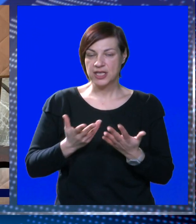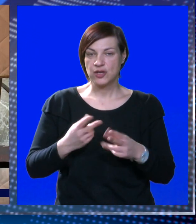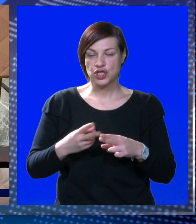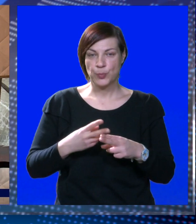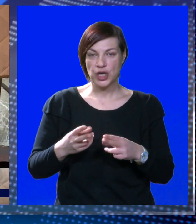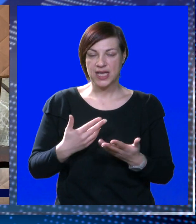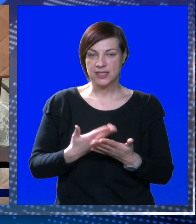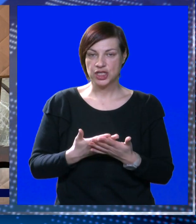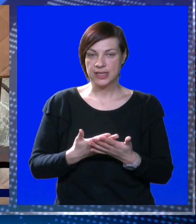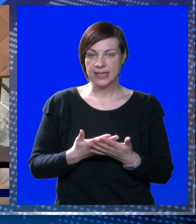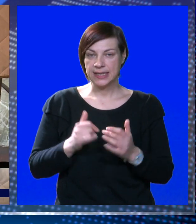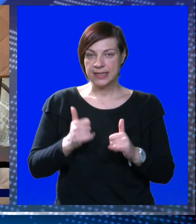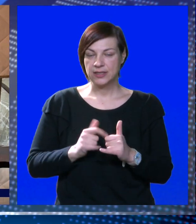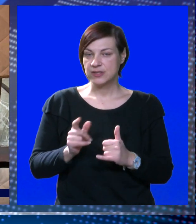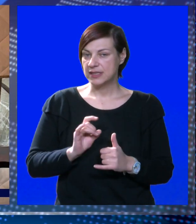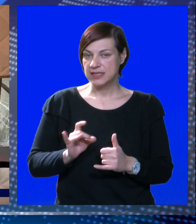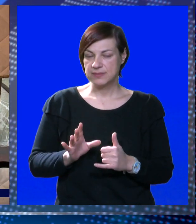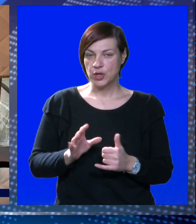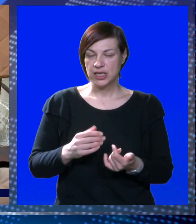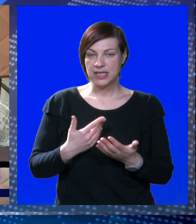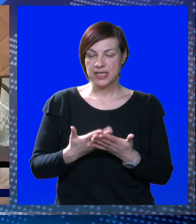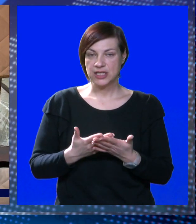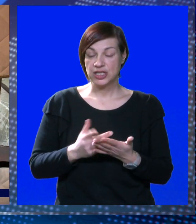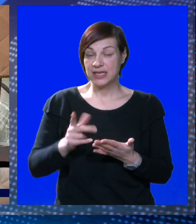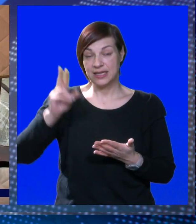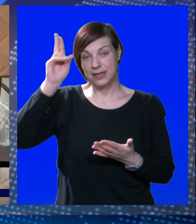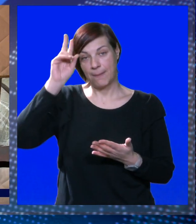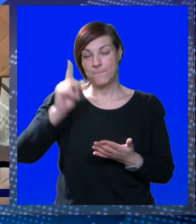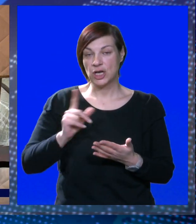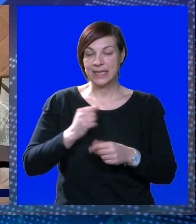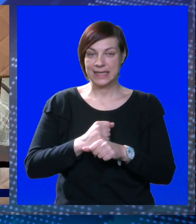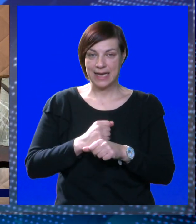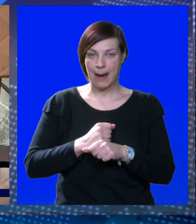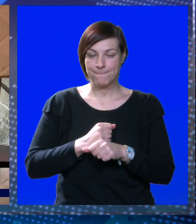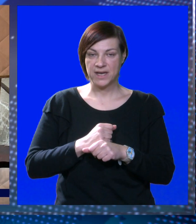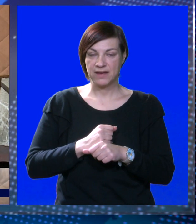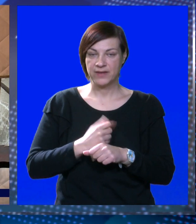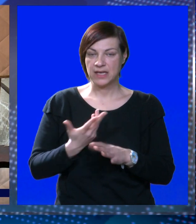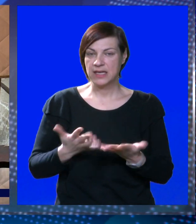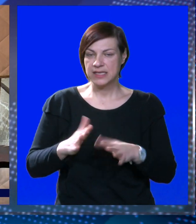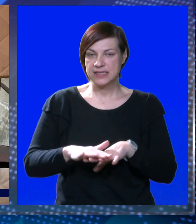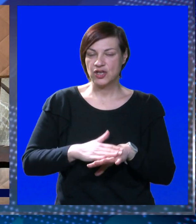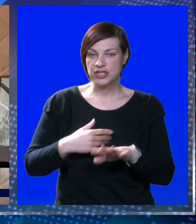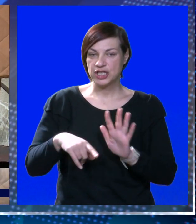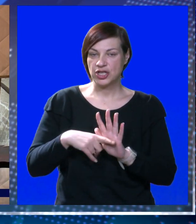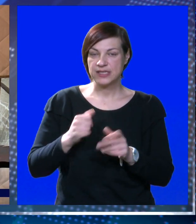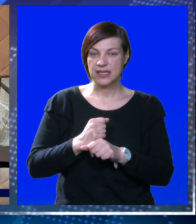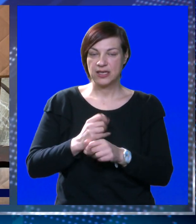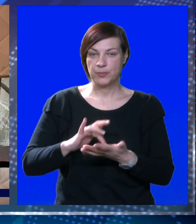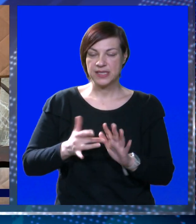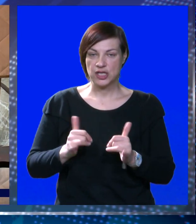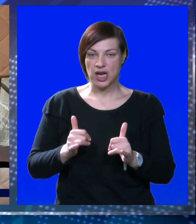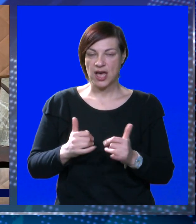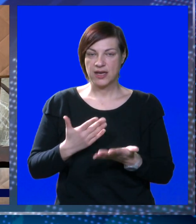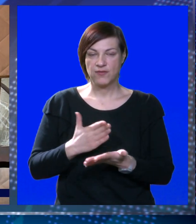kako ćemo to riješiti. Do sad nismo ništa. Niti mogli, a niti napravili. Se osjećava da nedostaje to radno